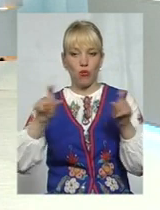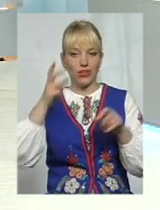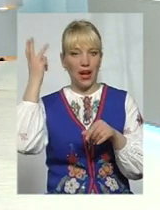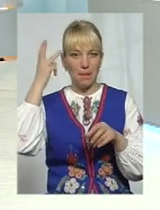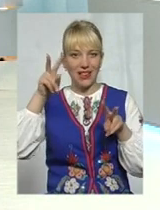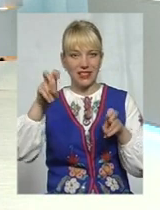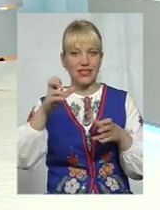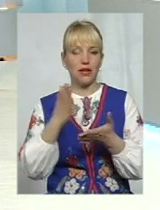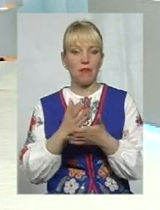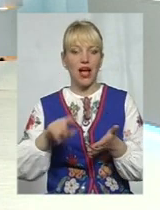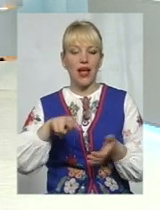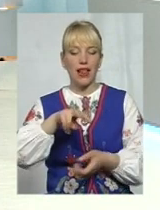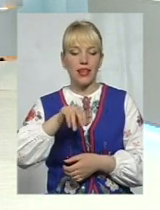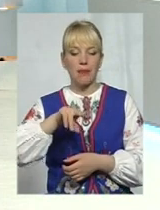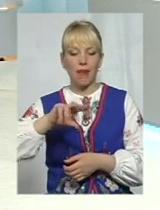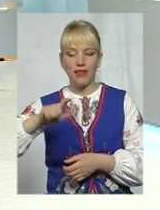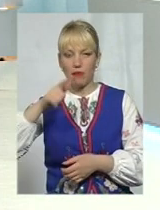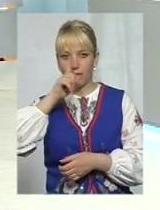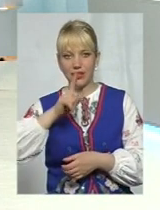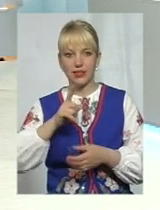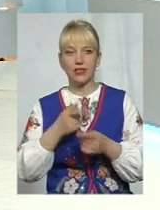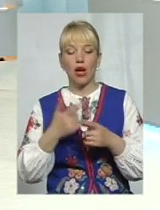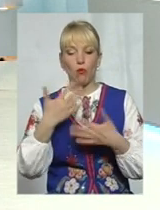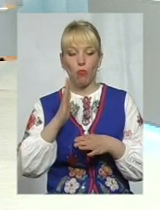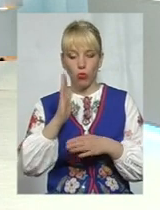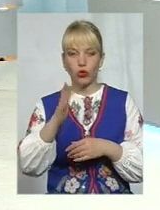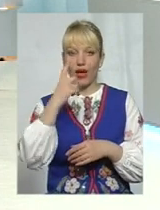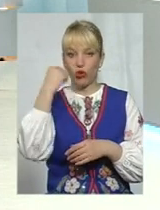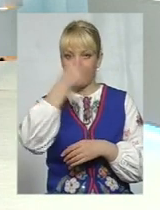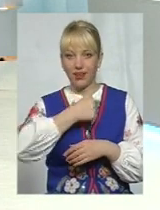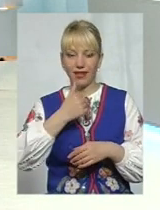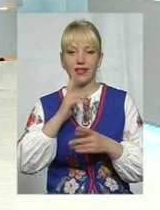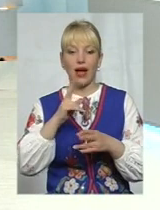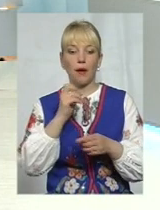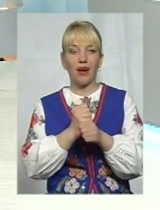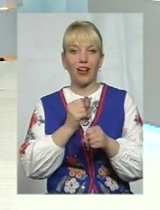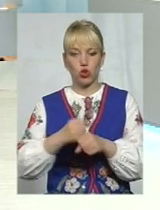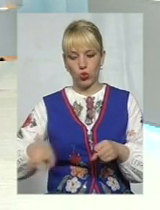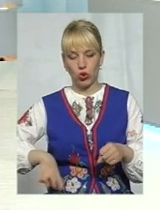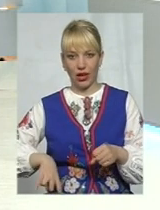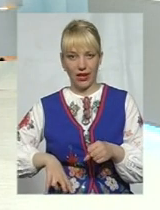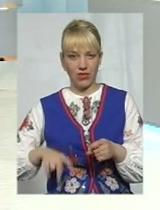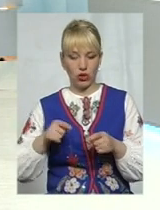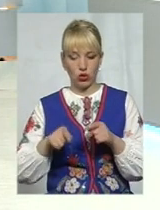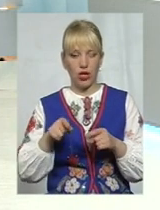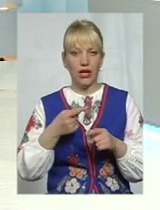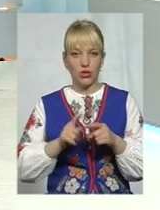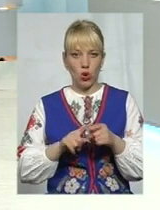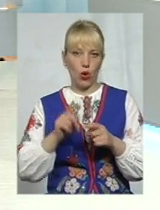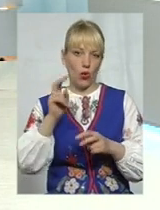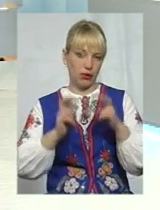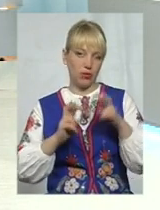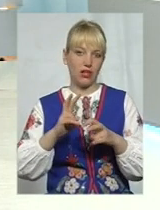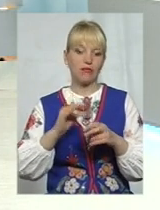в липні місяці буде рік, як працює новий керівник цього підприємства. І керівник підприємства напротязі року мав зробити дуже